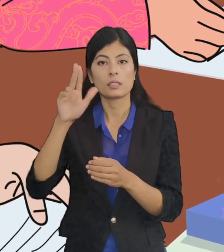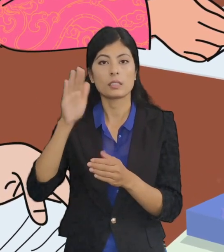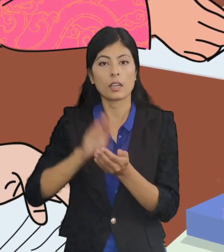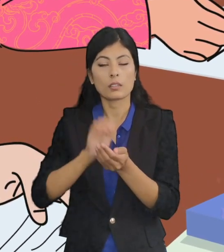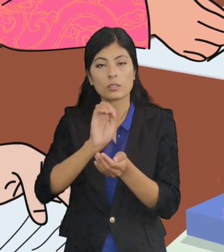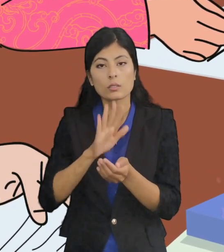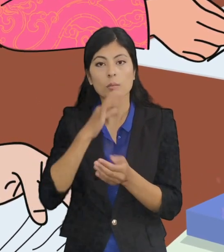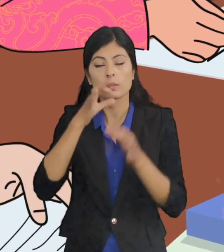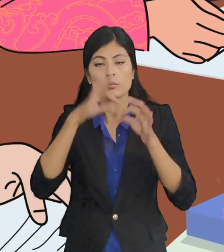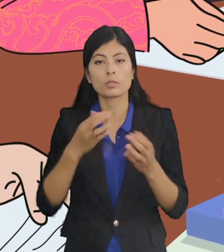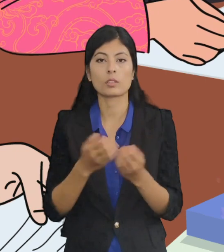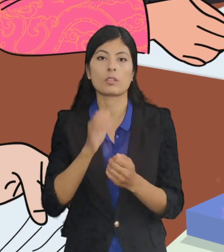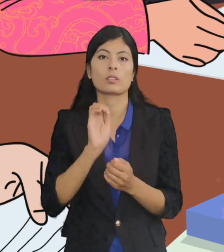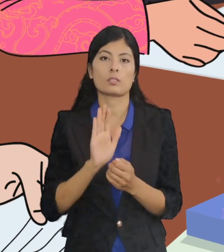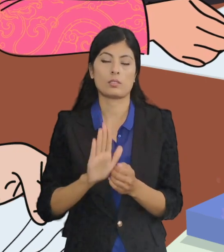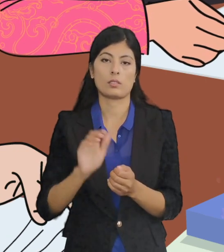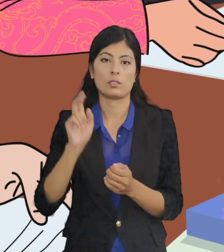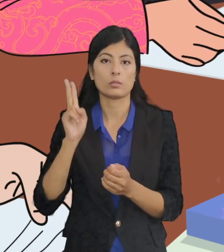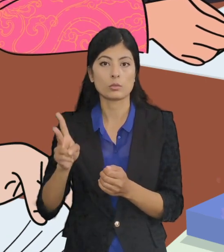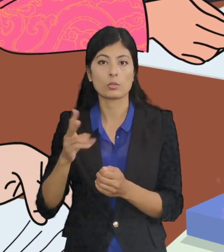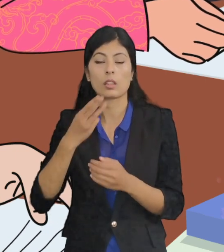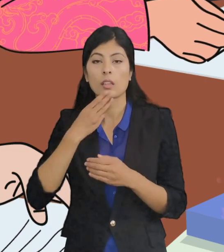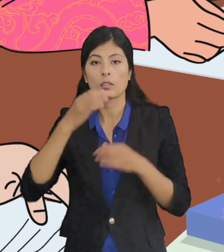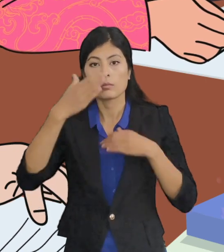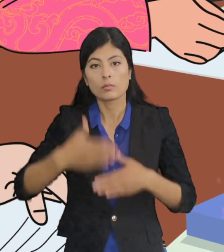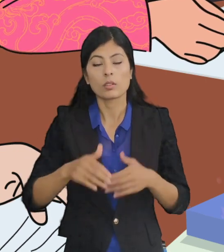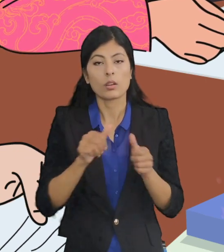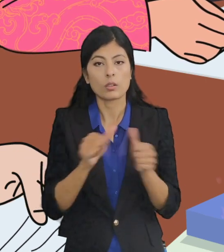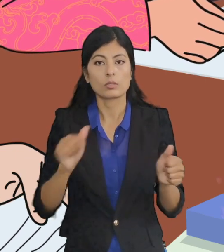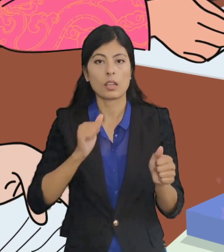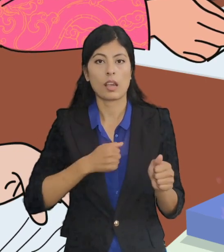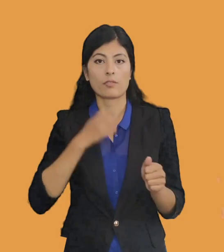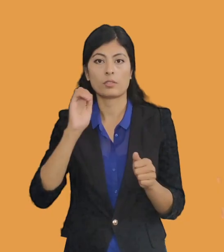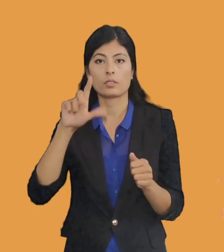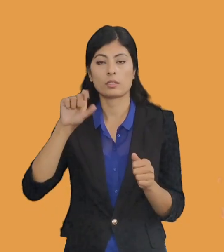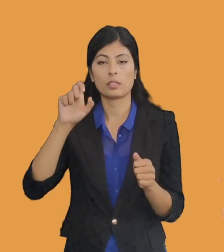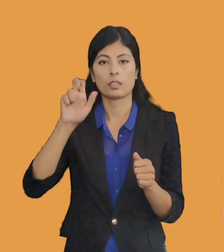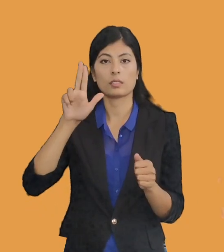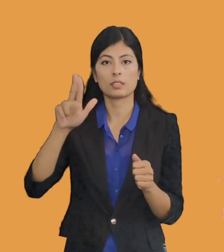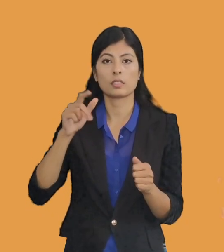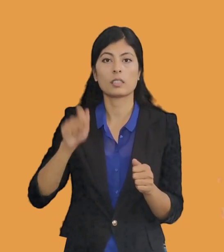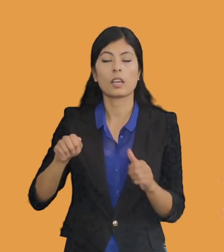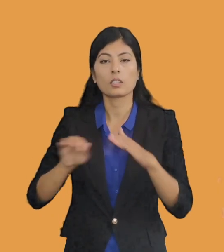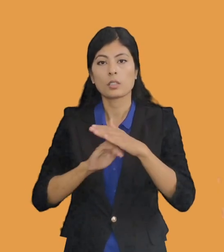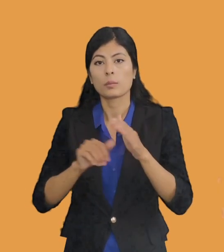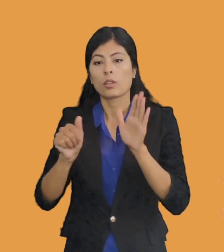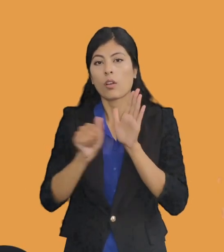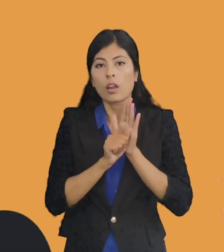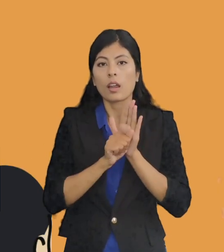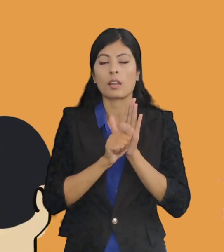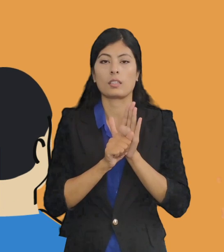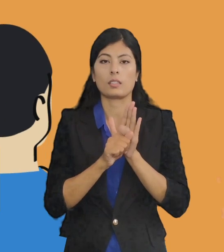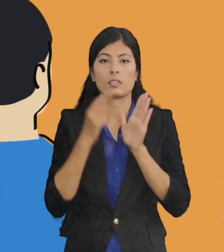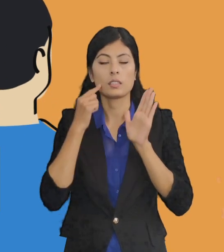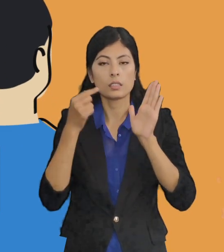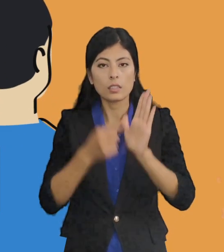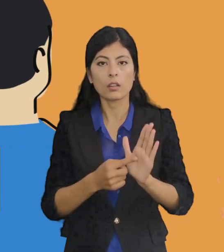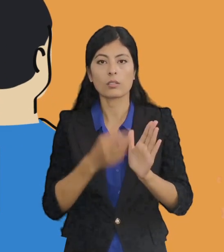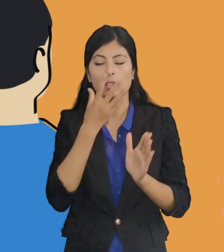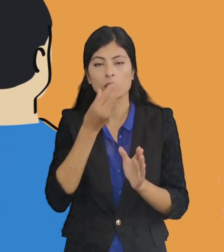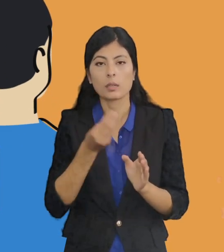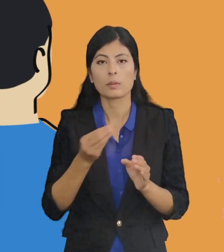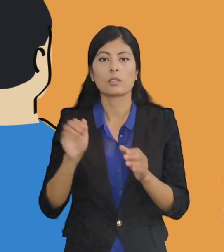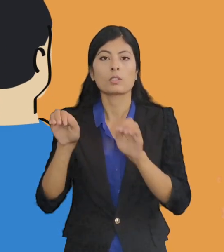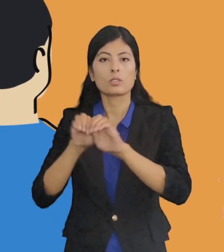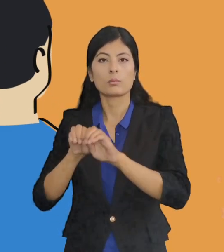गोटे तक गवाही रखशकईय से निर्धारित करेके चाही गवाही बुझे के तारिक निश्चित कैल दिन में अपन गवाही न्याइक